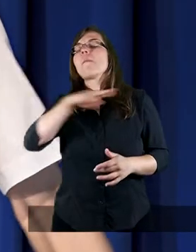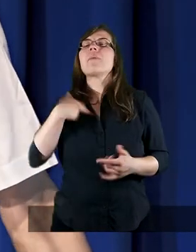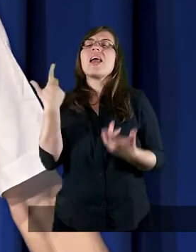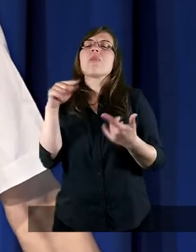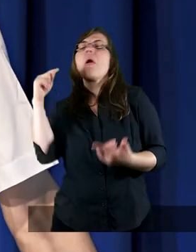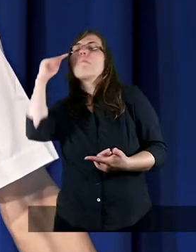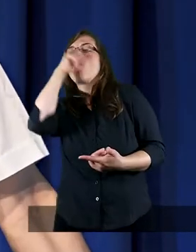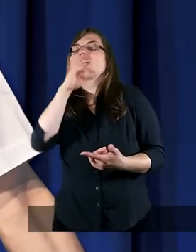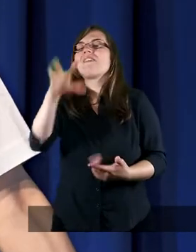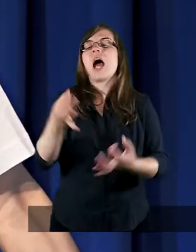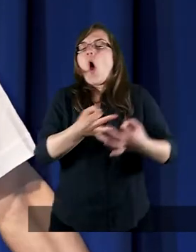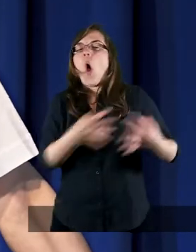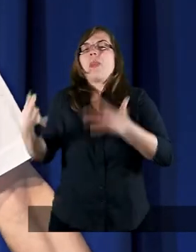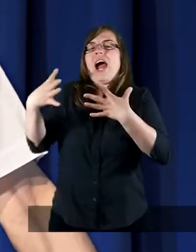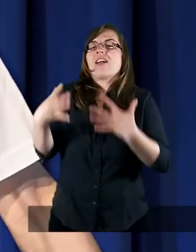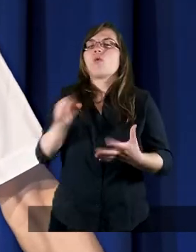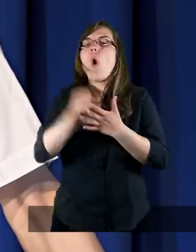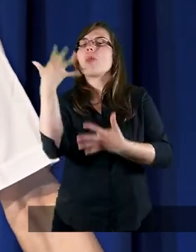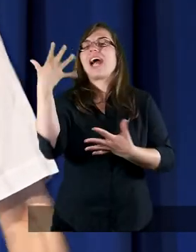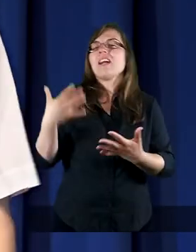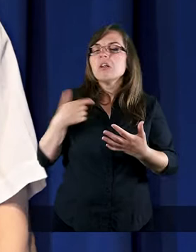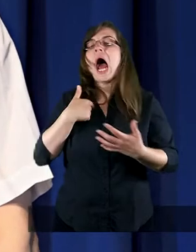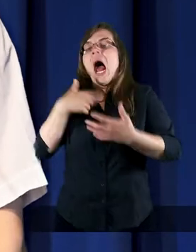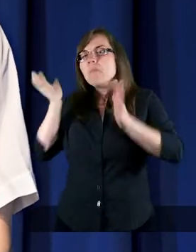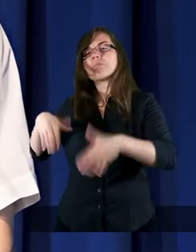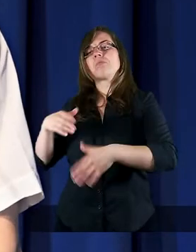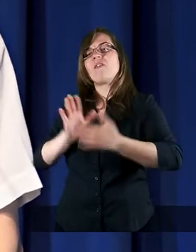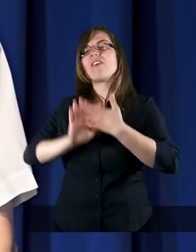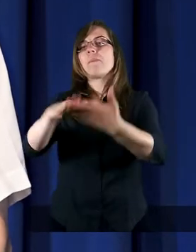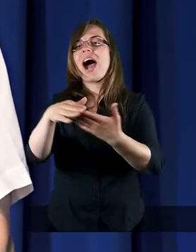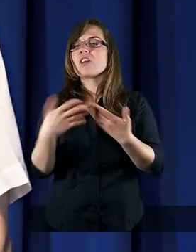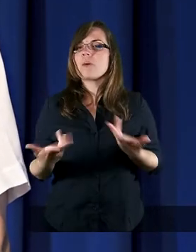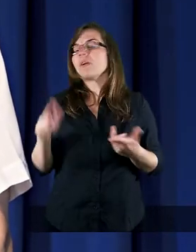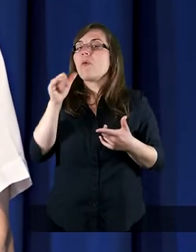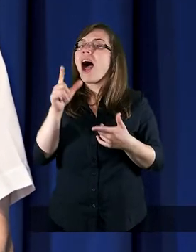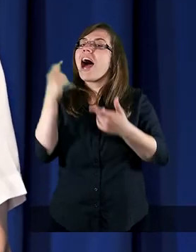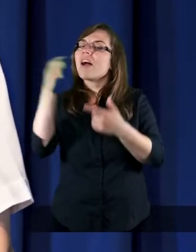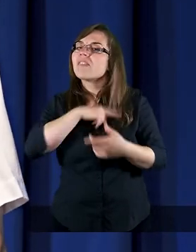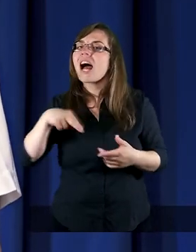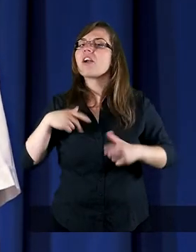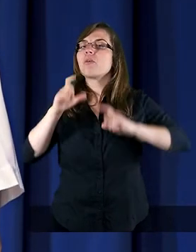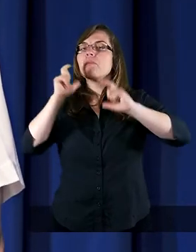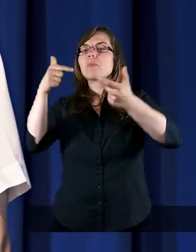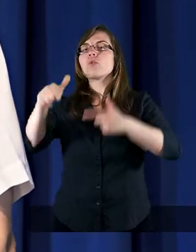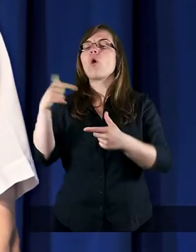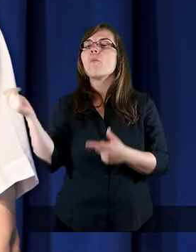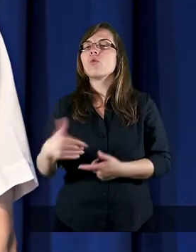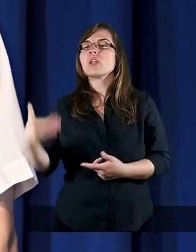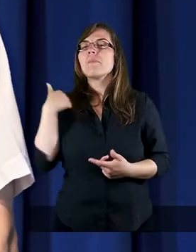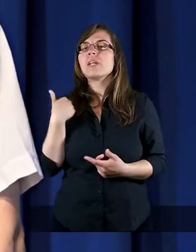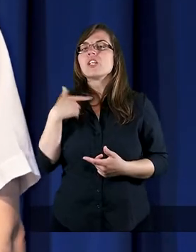po prostu natychmiastowo przebaczyć. Od ręki. W naszym przypadku to musi być proces, który